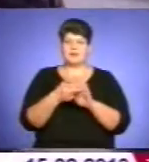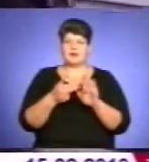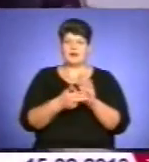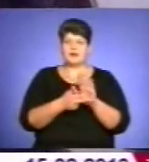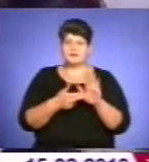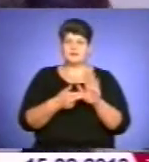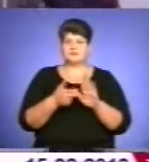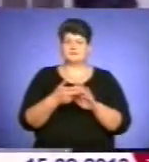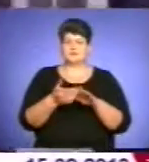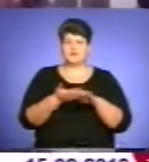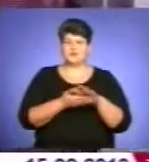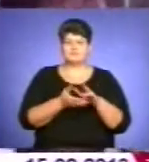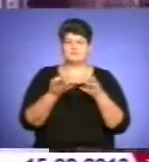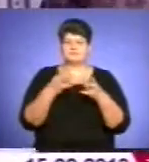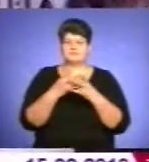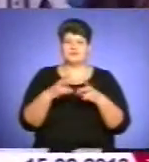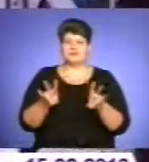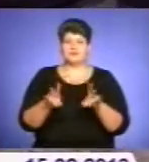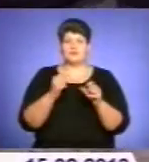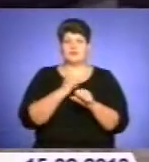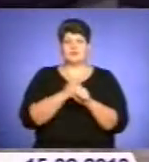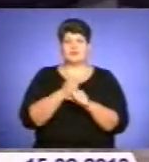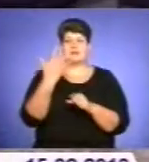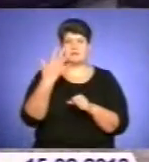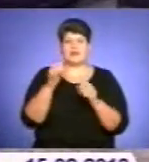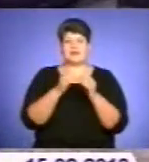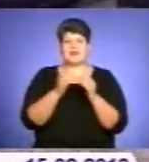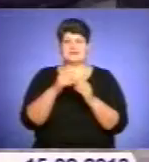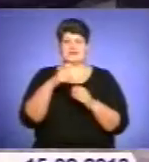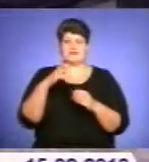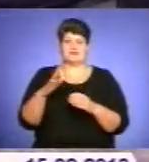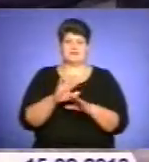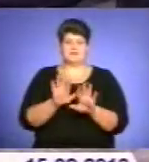фахівці не радять, адже вони діють перших 5-10 хвилин, поки не обладеніють.